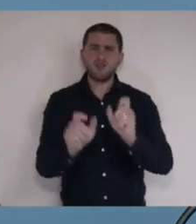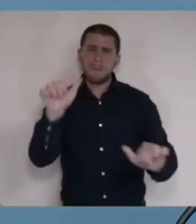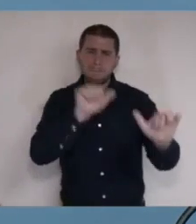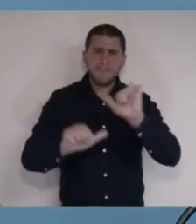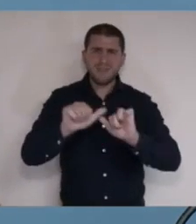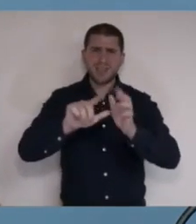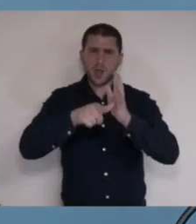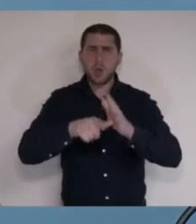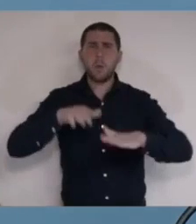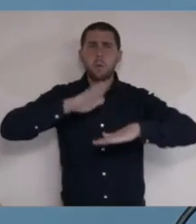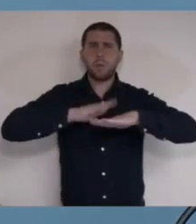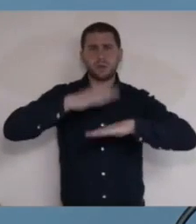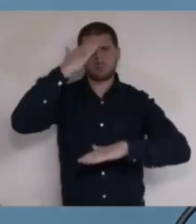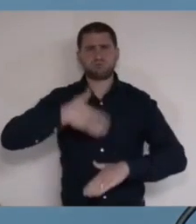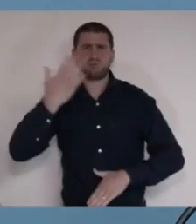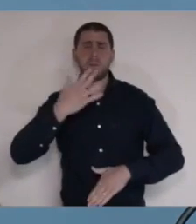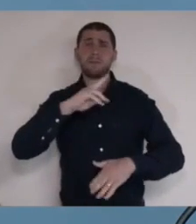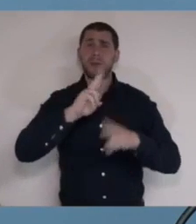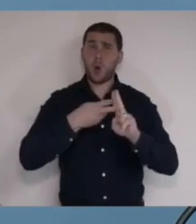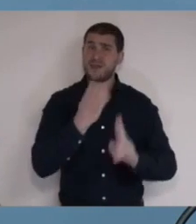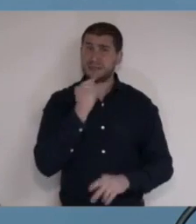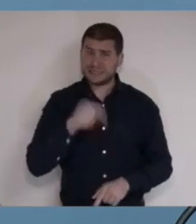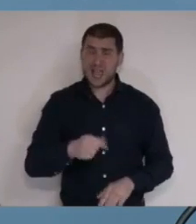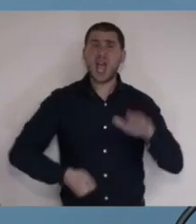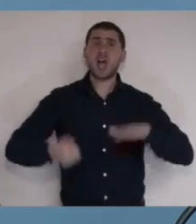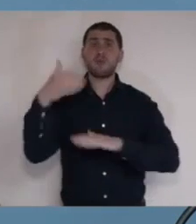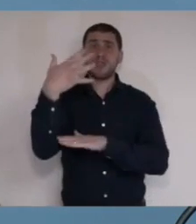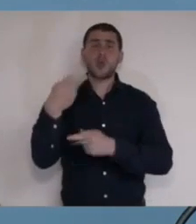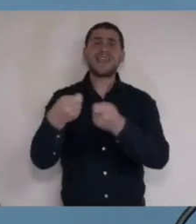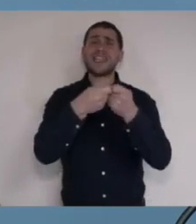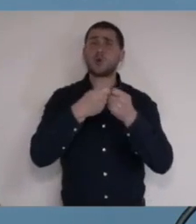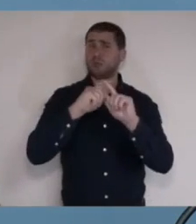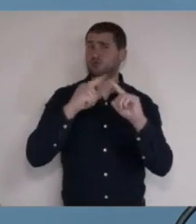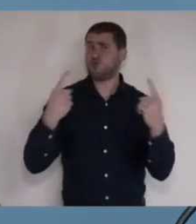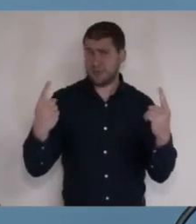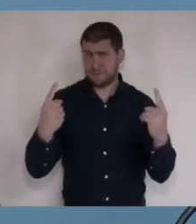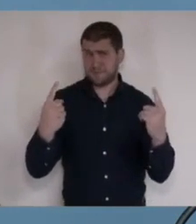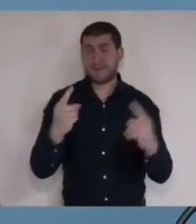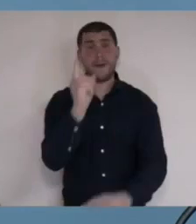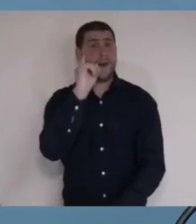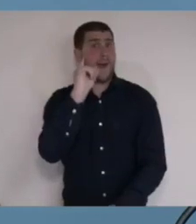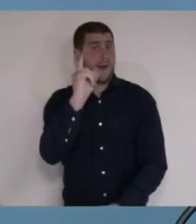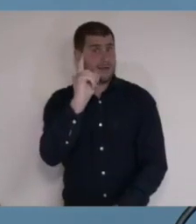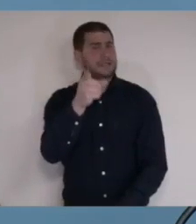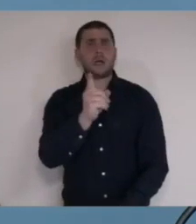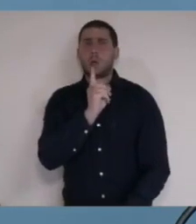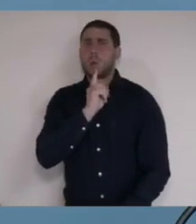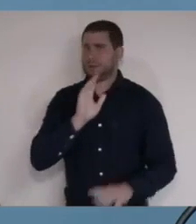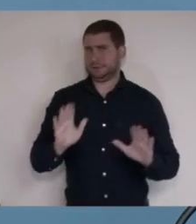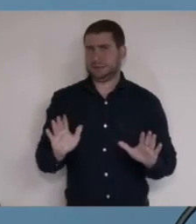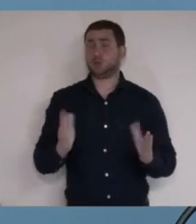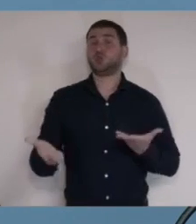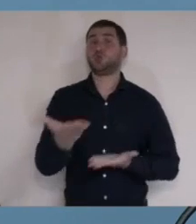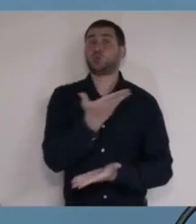וטכנולוגיה מומחים בה לשם מישראל ומהעולם, ראשי מדינות וארגונים. אבל, זה לא מספיק.